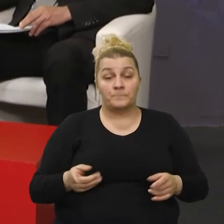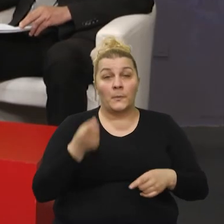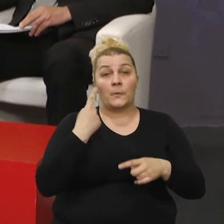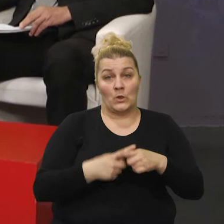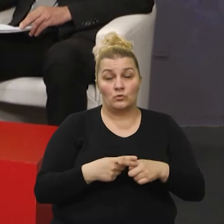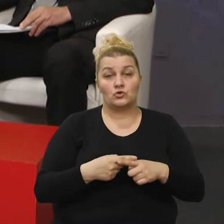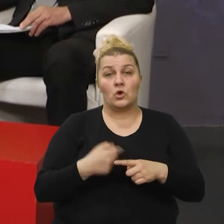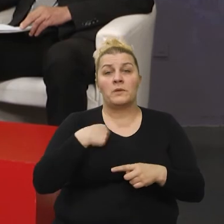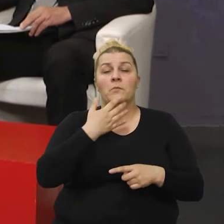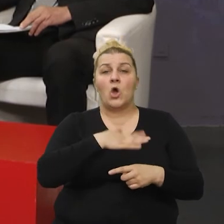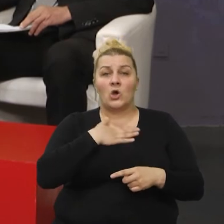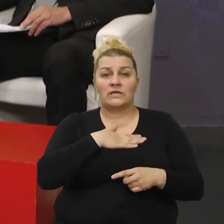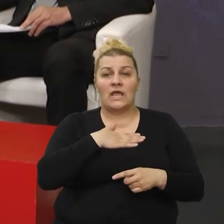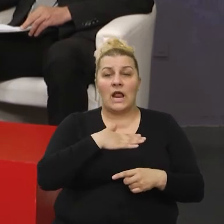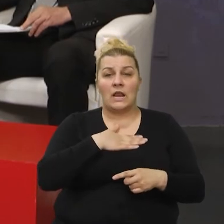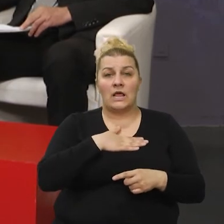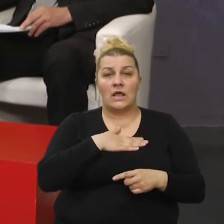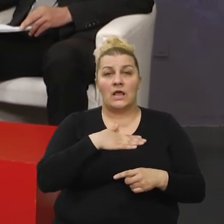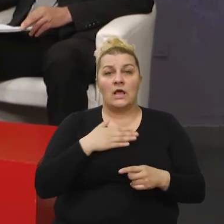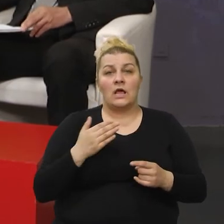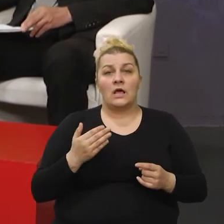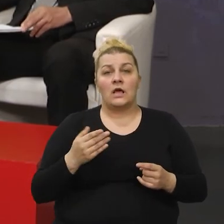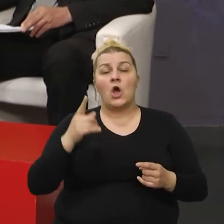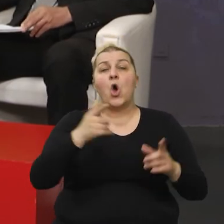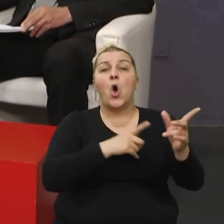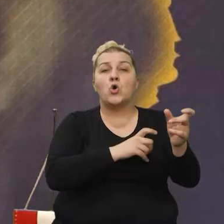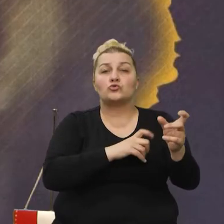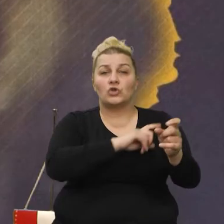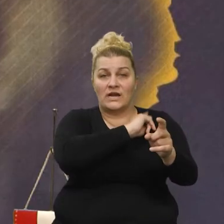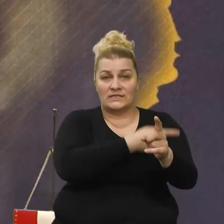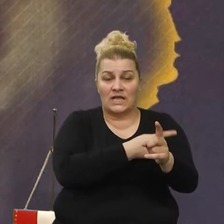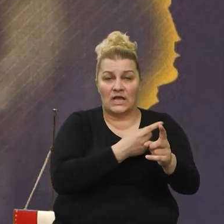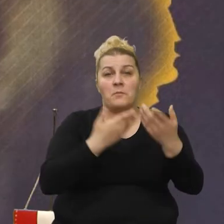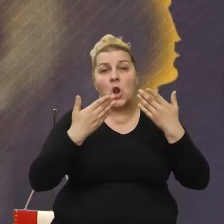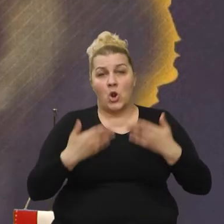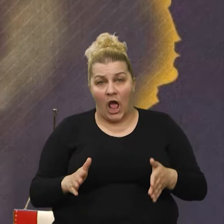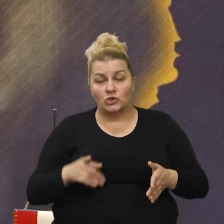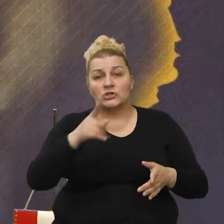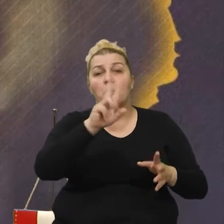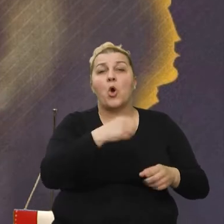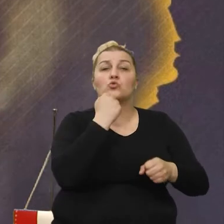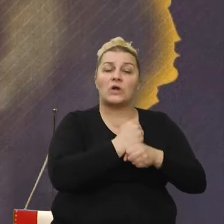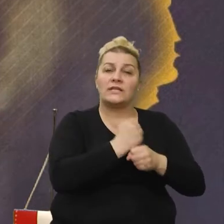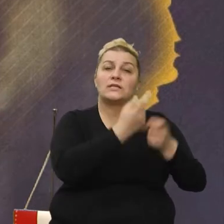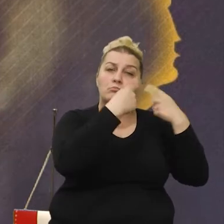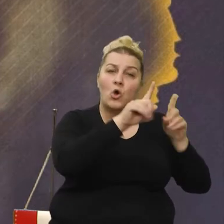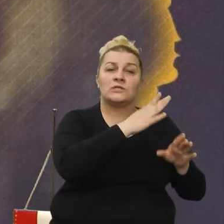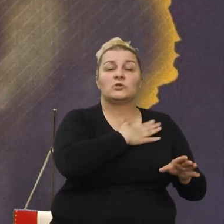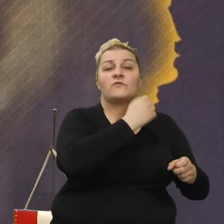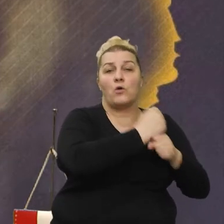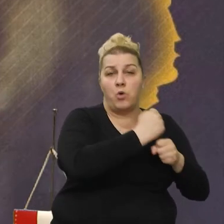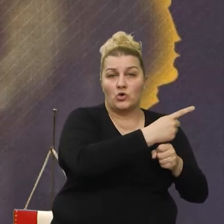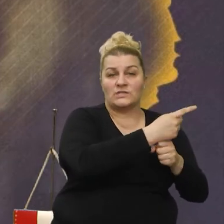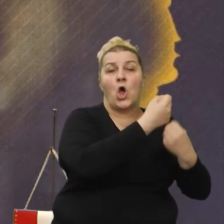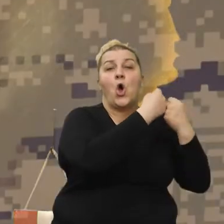htjeli rastretiti operativni dio oruženih snaga da se mogu baviti svojim poslom, a to je bilo